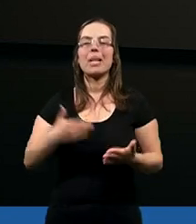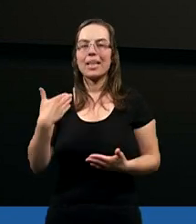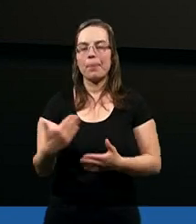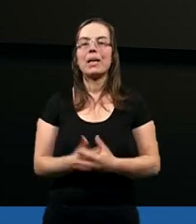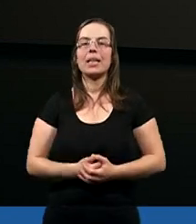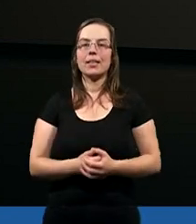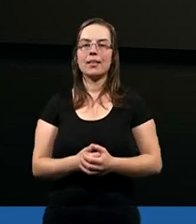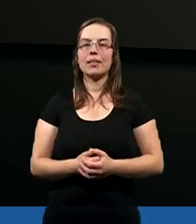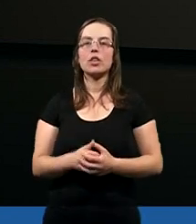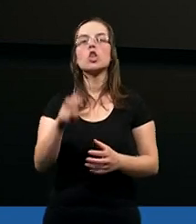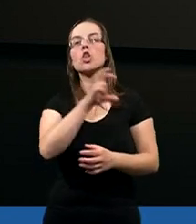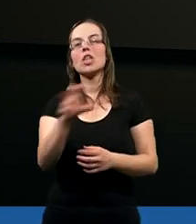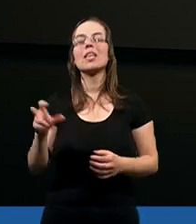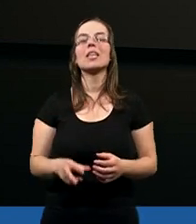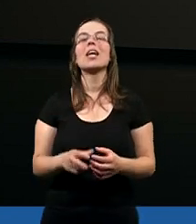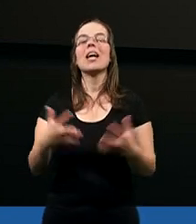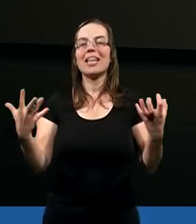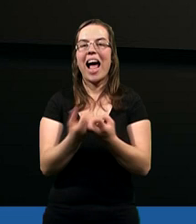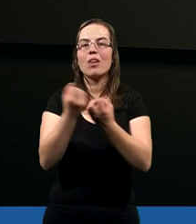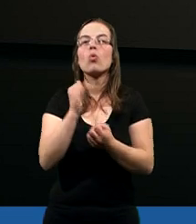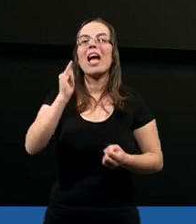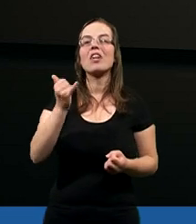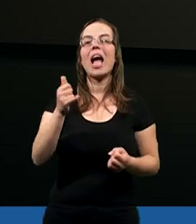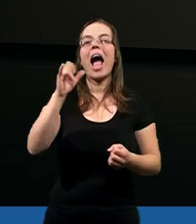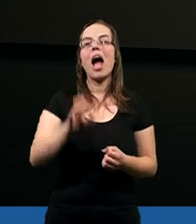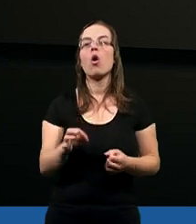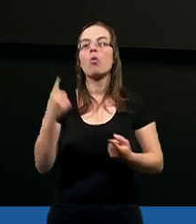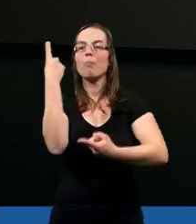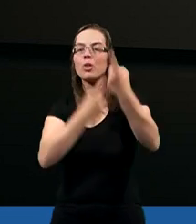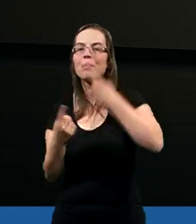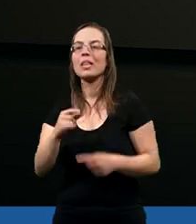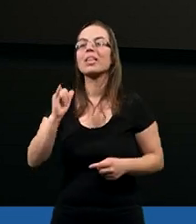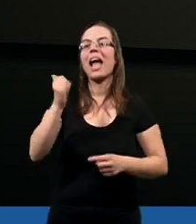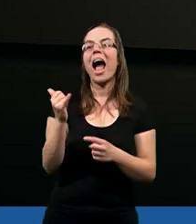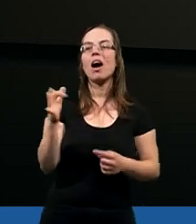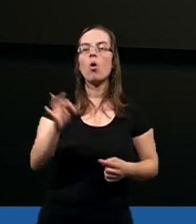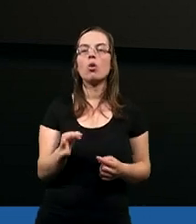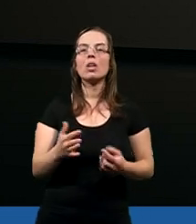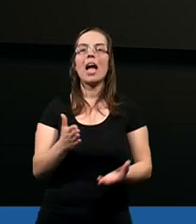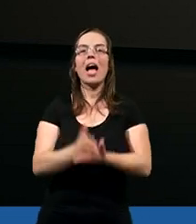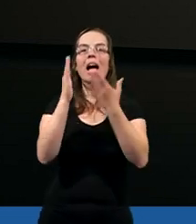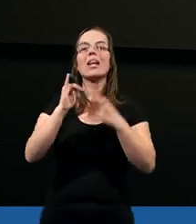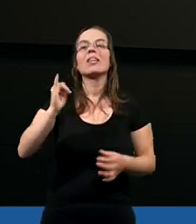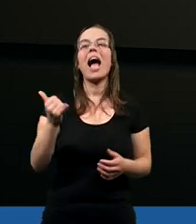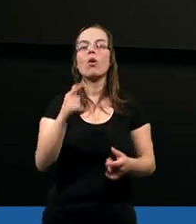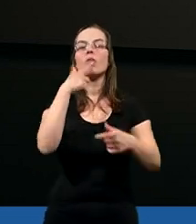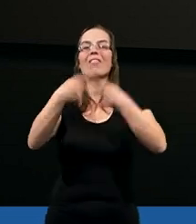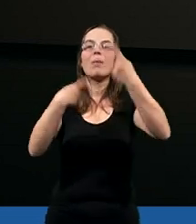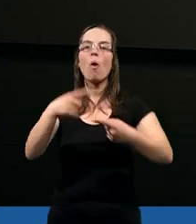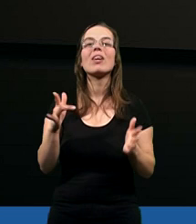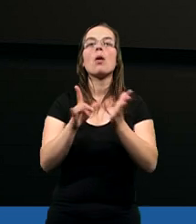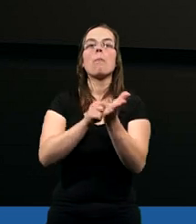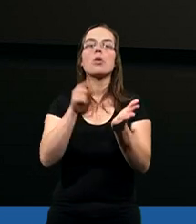czy znajdujecie jakąś myśl, jakąś radę, jakąś